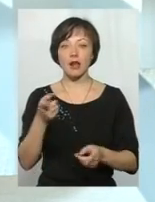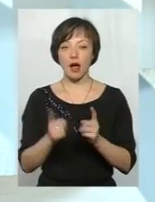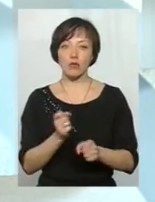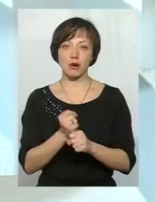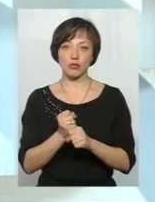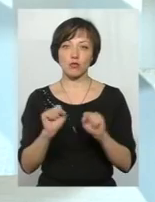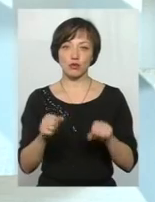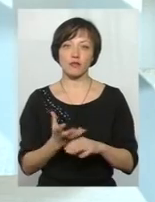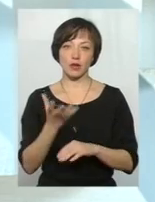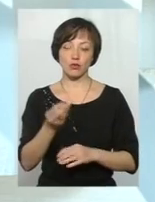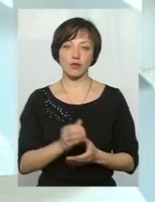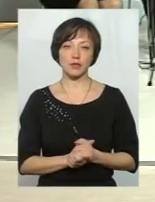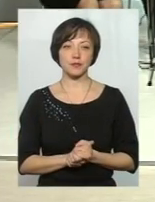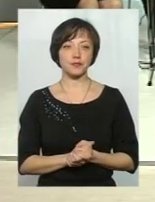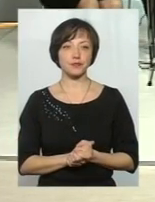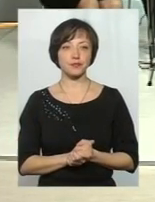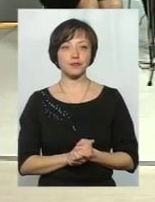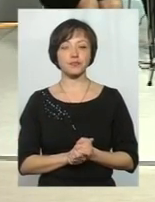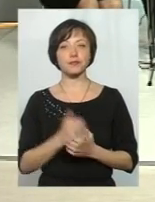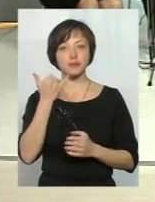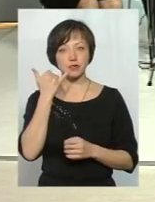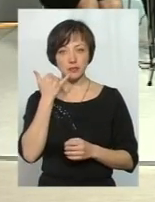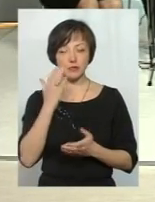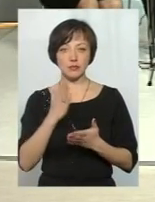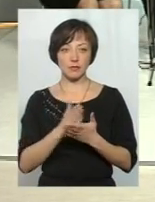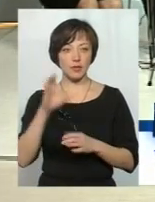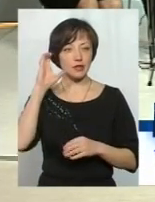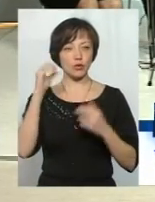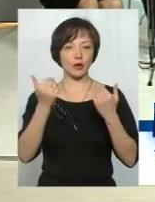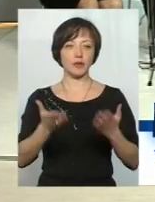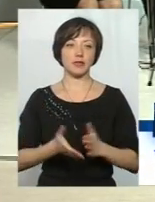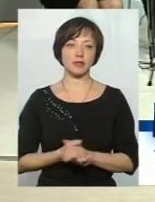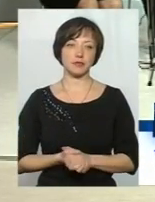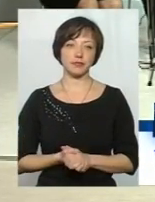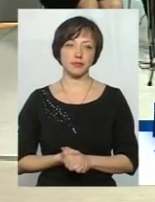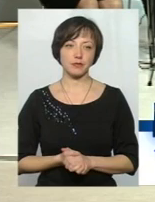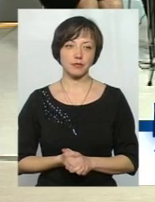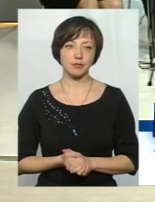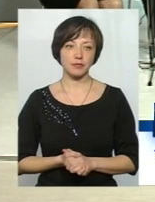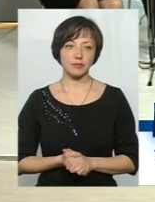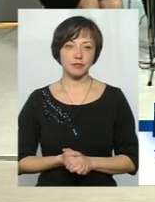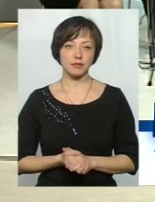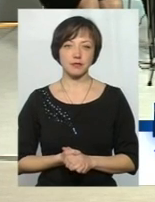працюють і можуть фінансуватися. Дякую за відповідь. 61-90-60. Слухаємо до дзвонювача. Говоріть, будь ласка.